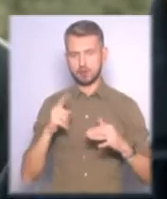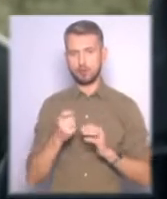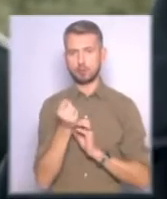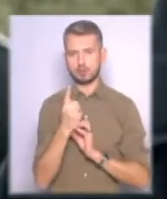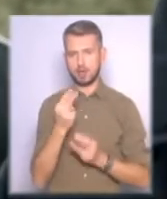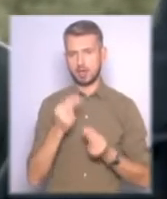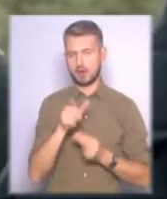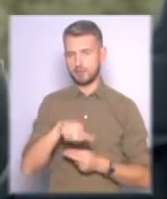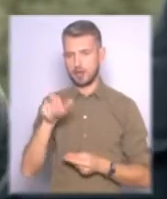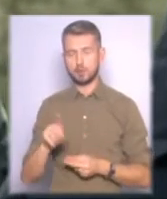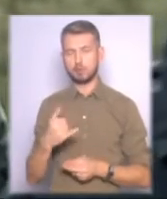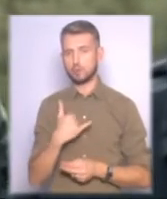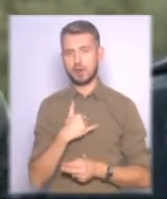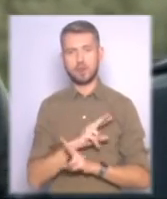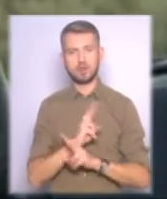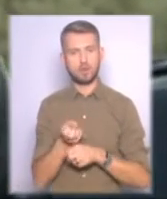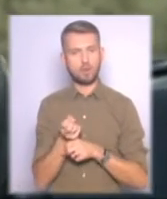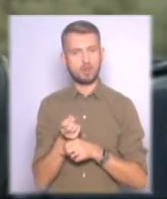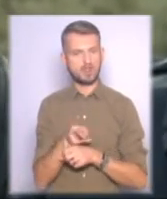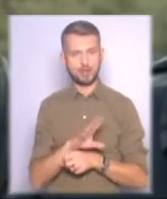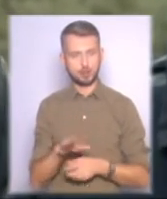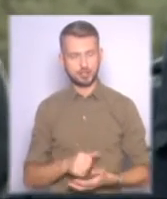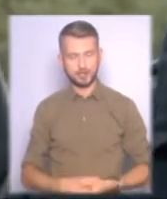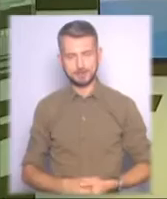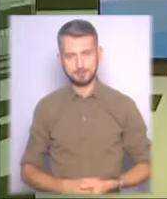гравцями, щоб у нас нікого не вилучили.